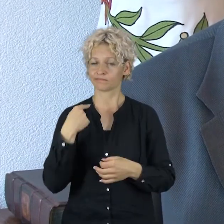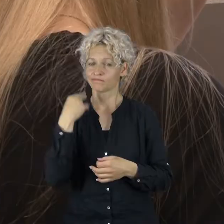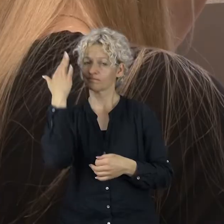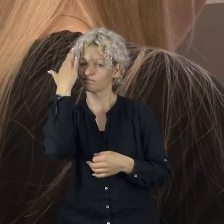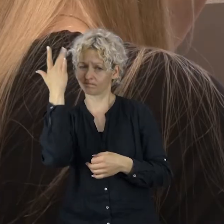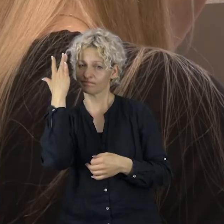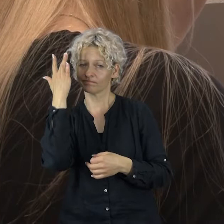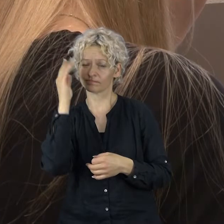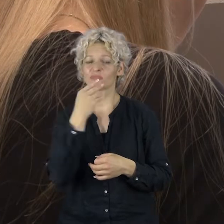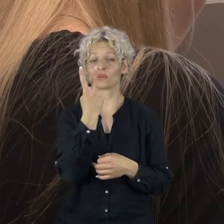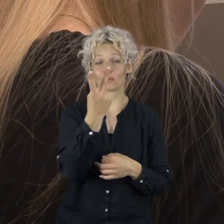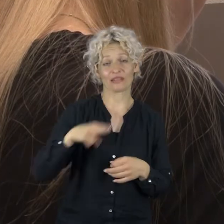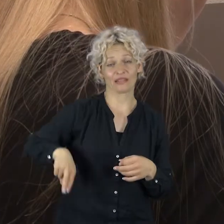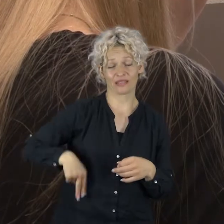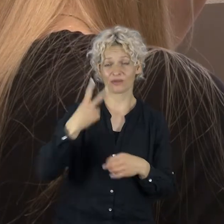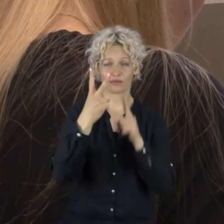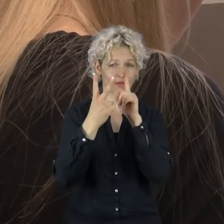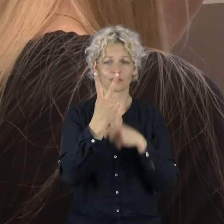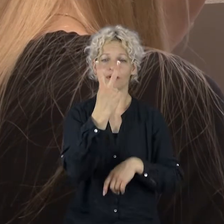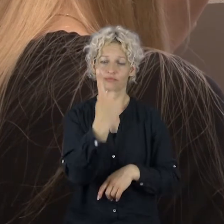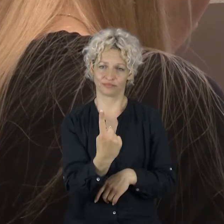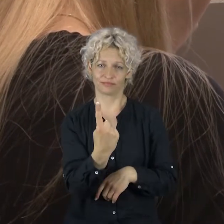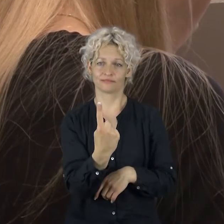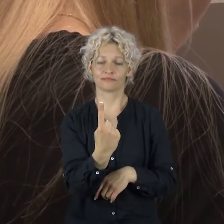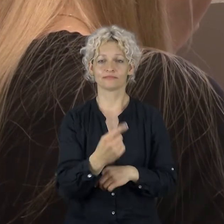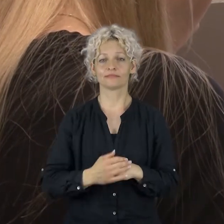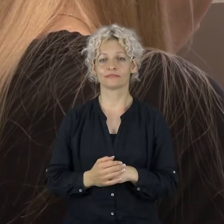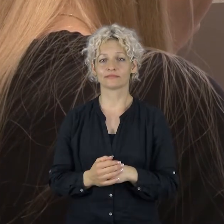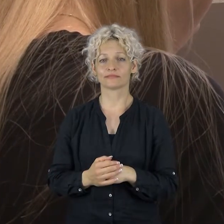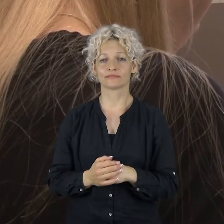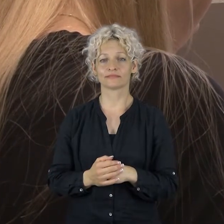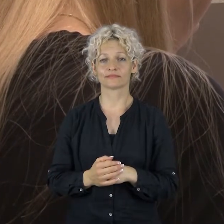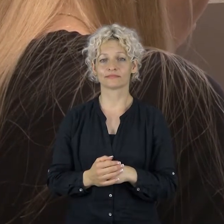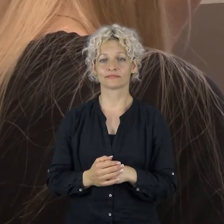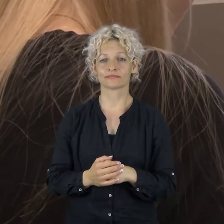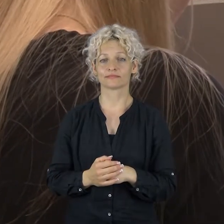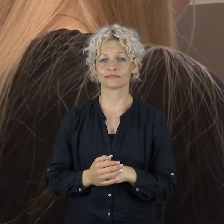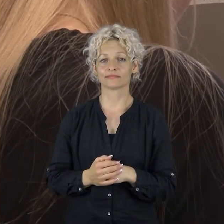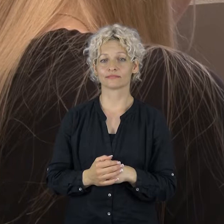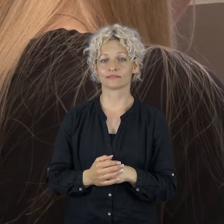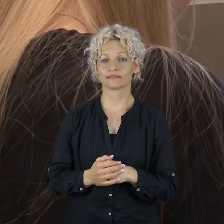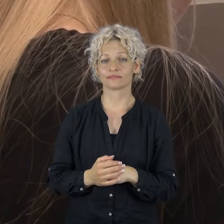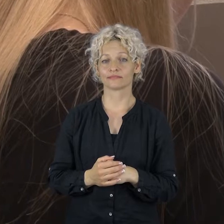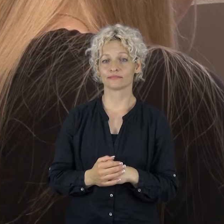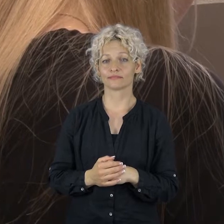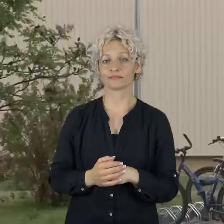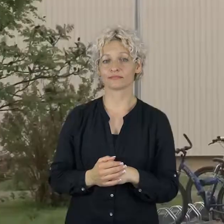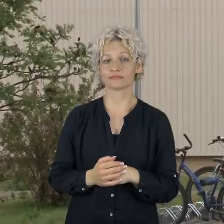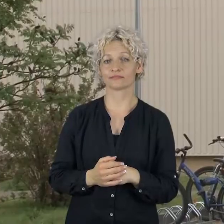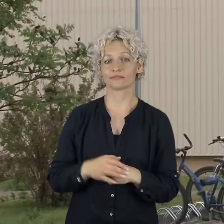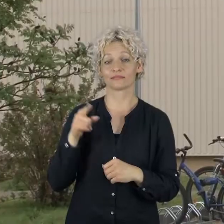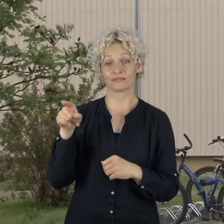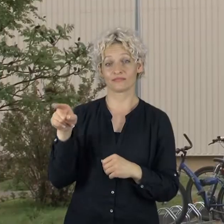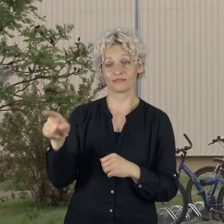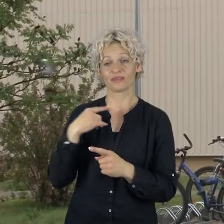turinys. Mes, kaip šiandien įsivaizduojame administraciją, tai galėtų būti vienas centras. Tuo tarpu vaikų globos namu šaltinis direktorius